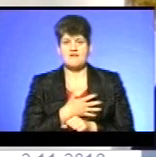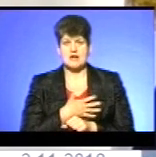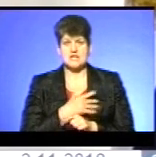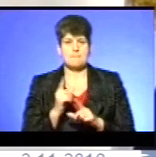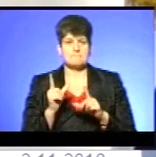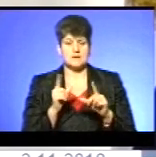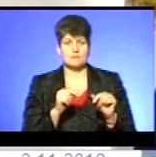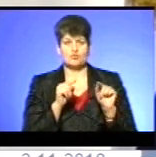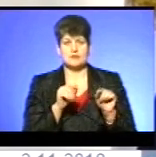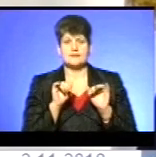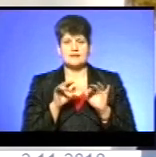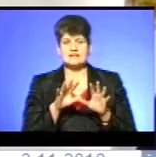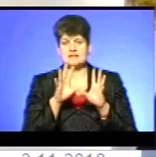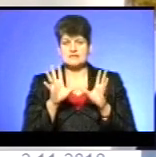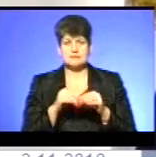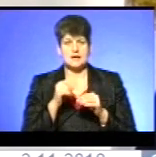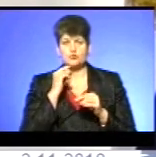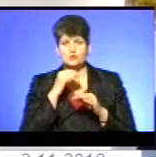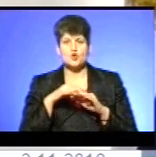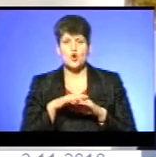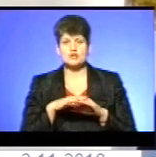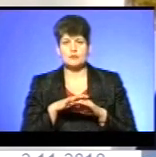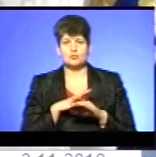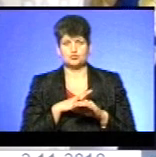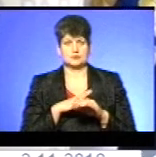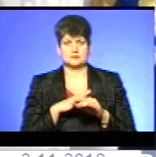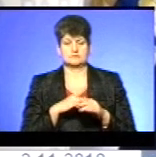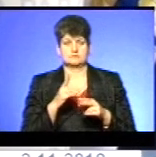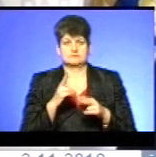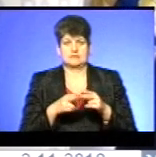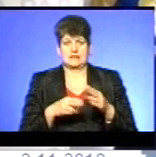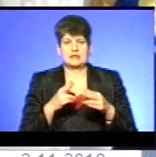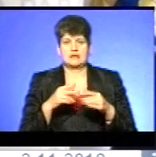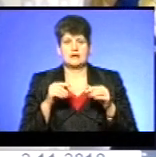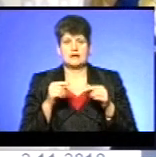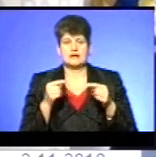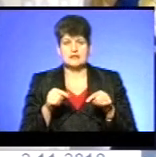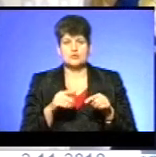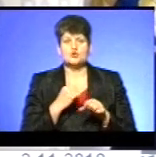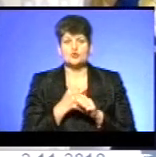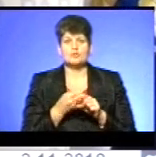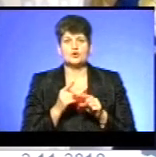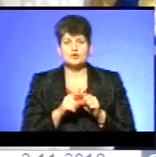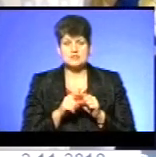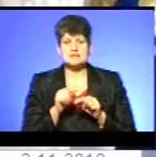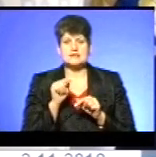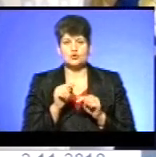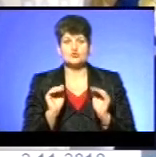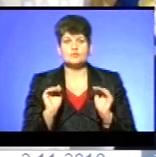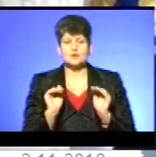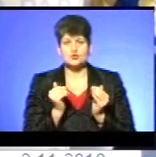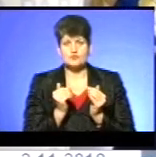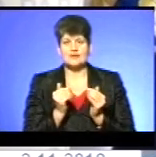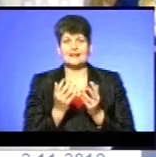Бо їх діяльність за всіма економічними розрахунками була кризовою. І зробили такий непопулярний крок тільки з метою мінімізувати кількість